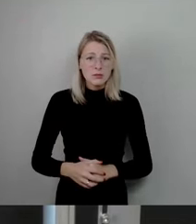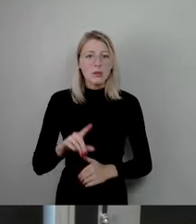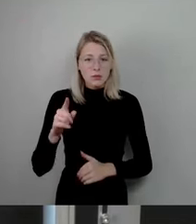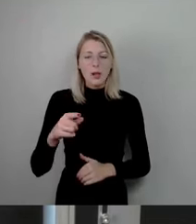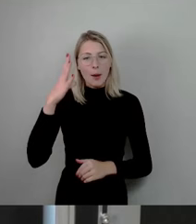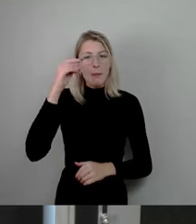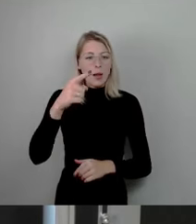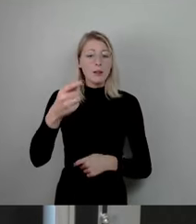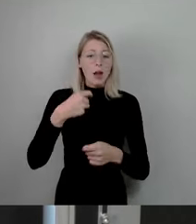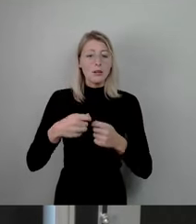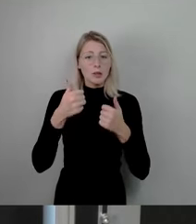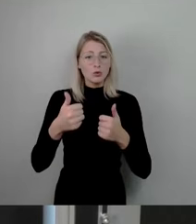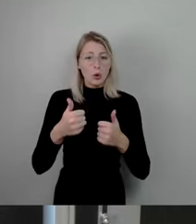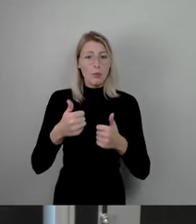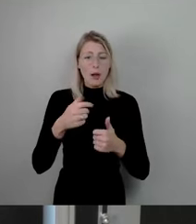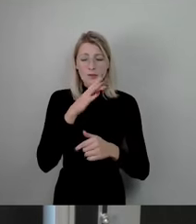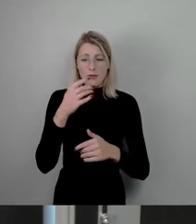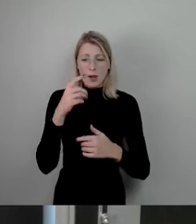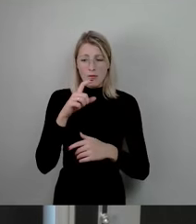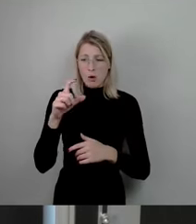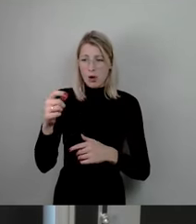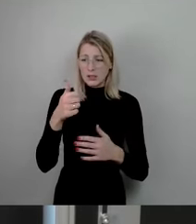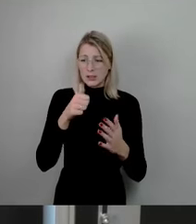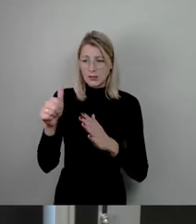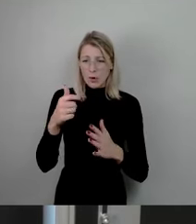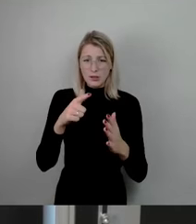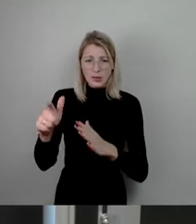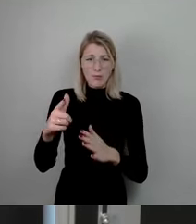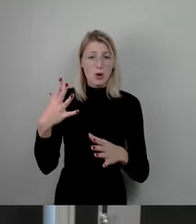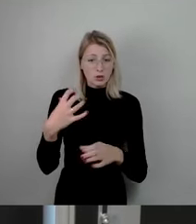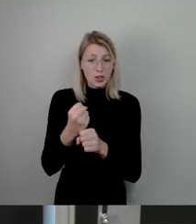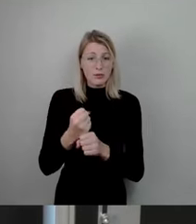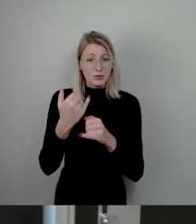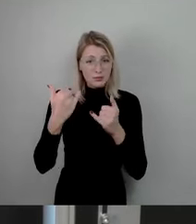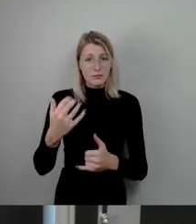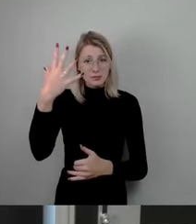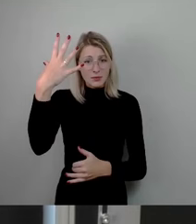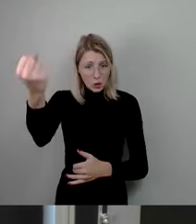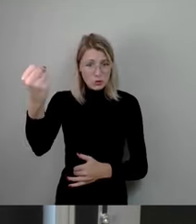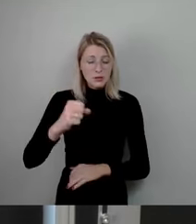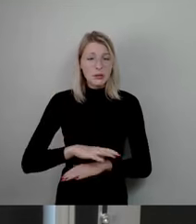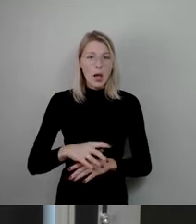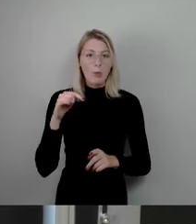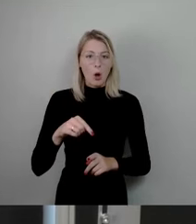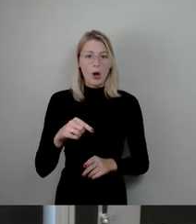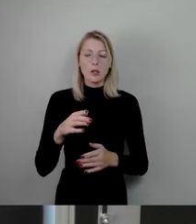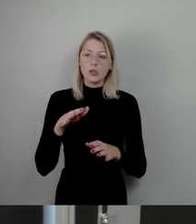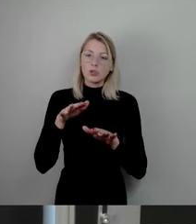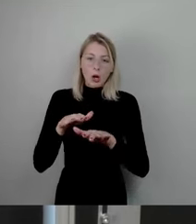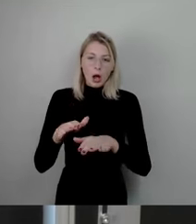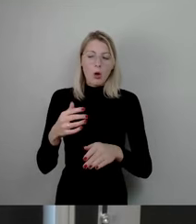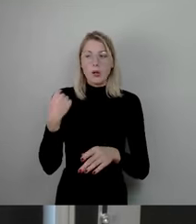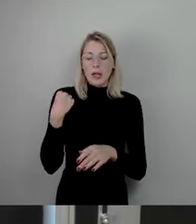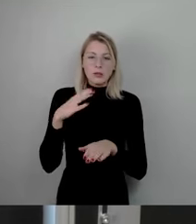Endlich, nach wie vielen Wochen? Sechs, sieben, er hat gehandelt. Aber heute stand ich im Stau, gestern stand ich im Stau, weil